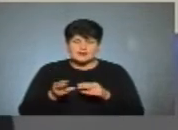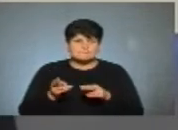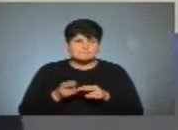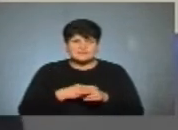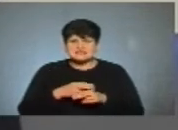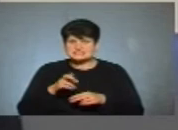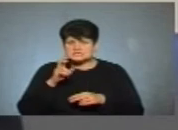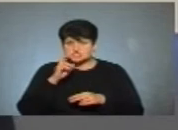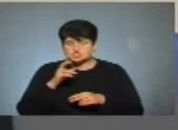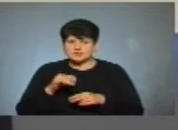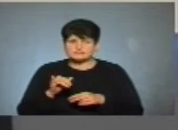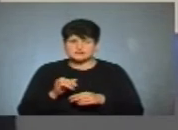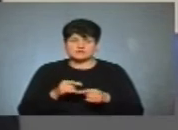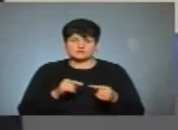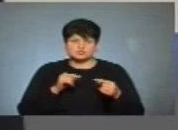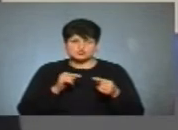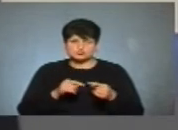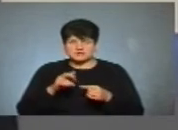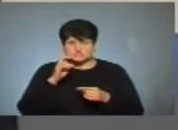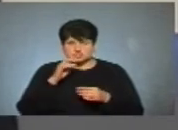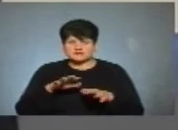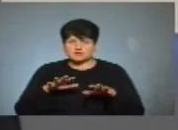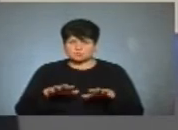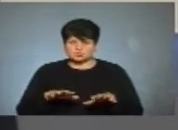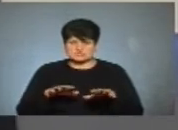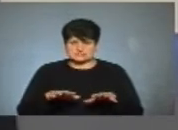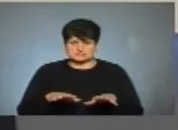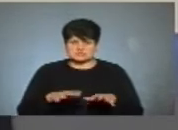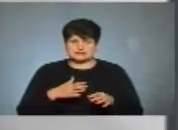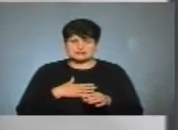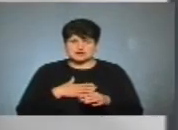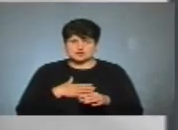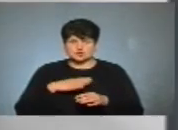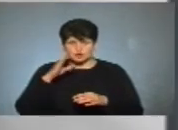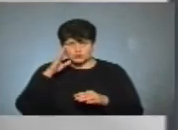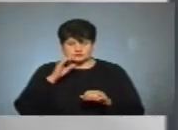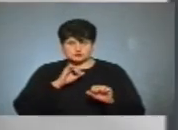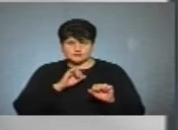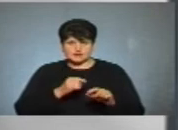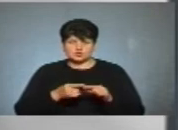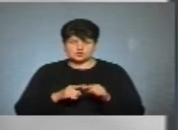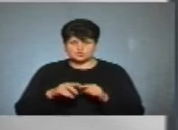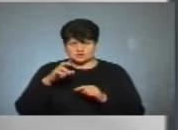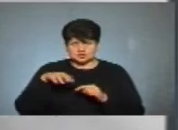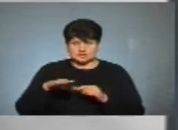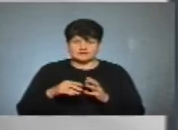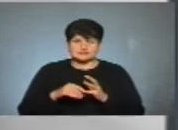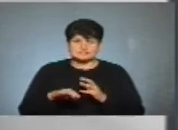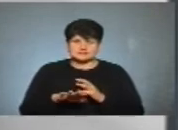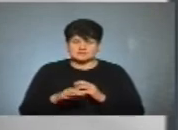державної, а часто і всупереч державній позиції. Наші хлопці обороняють цю державу і цю землю.